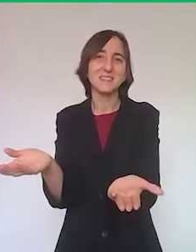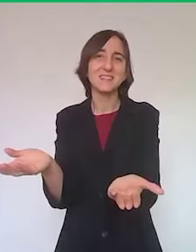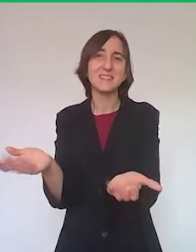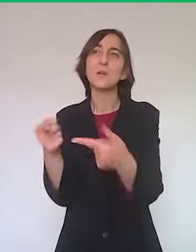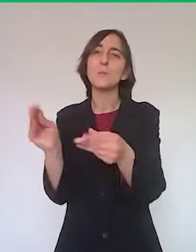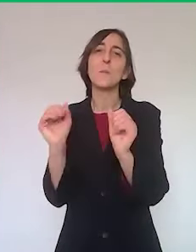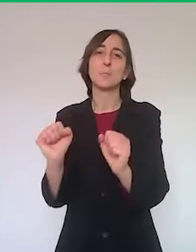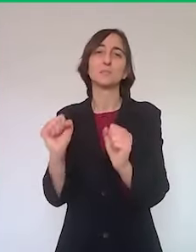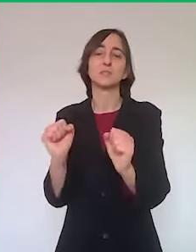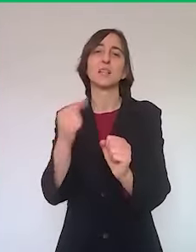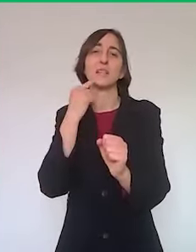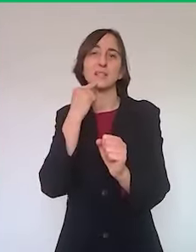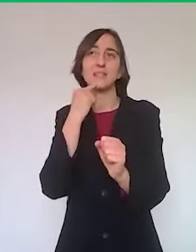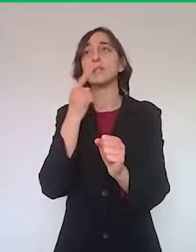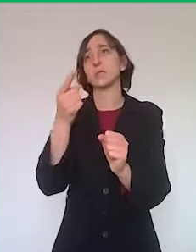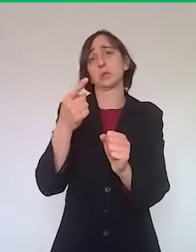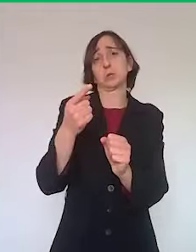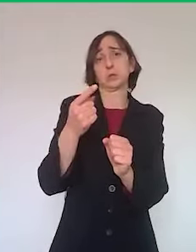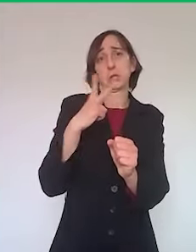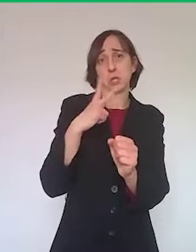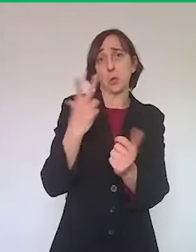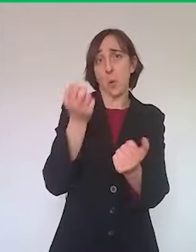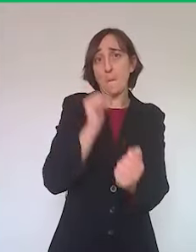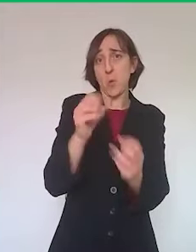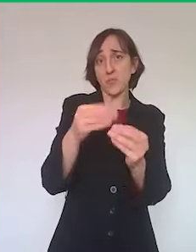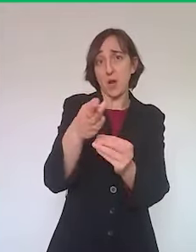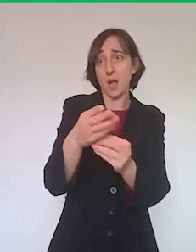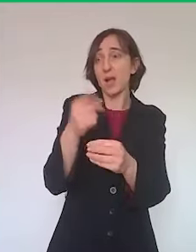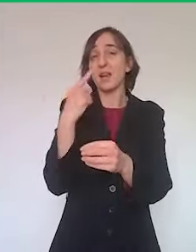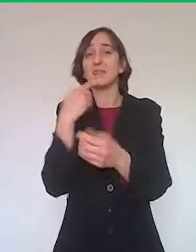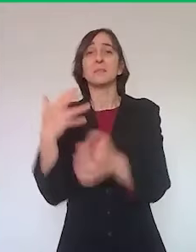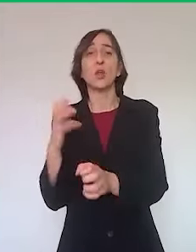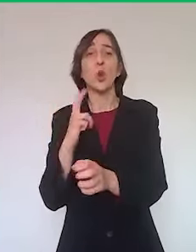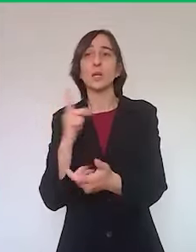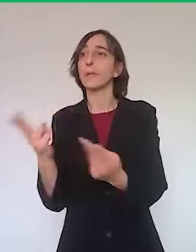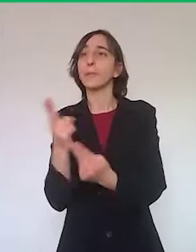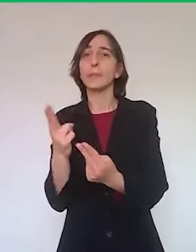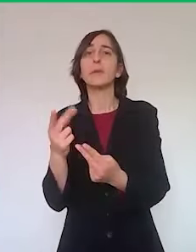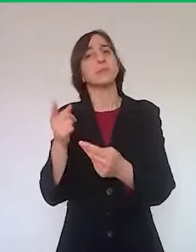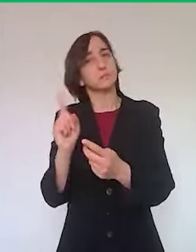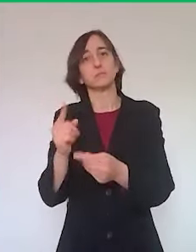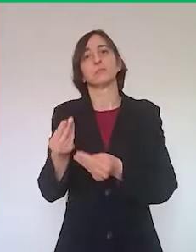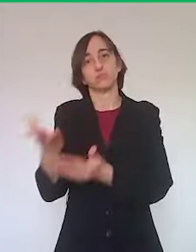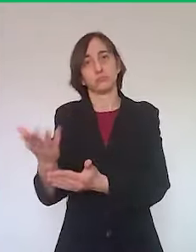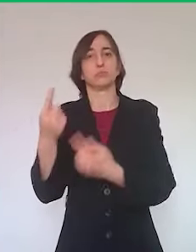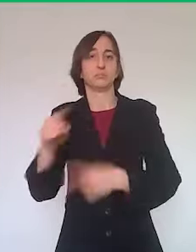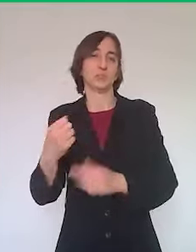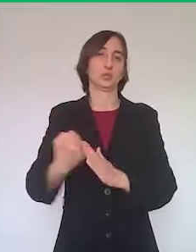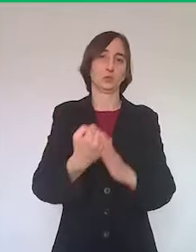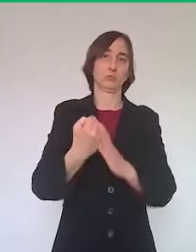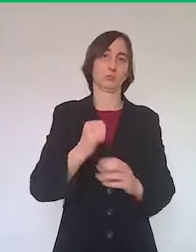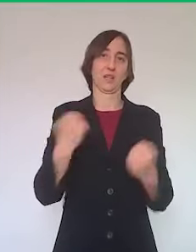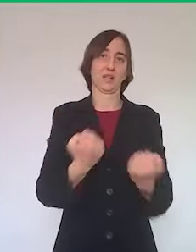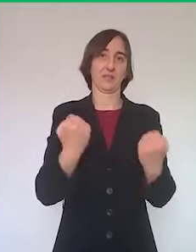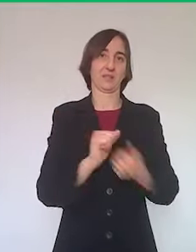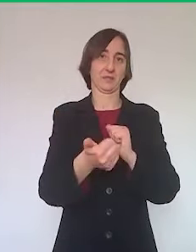meno ricco e questo è il problema nostro come regione, di poter continuare a svolgere l'attività sportiva. Ci chiedono poi per i professionisti invece dello